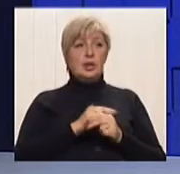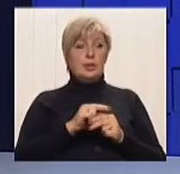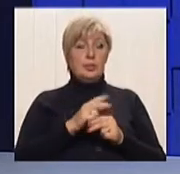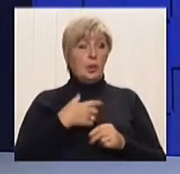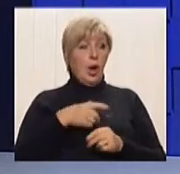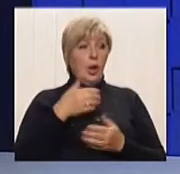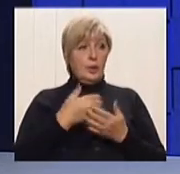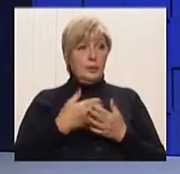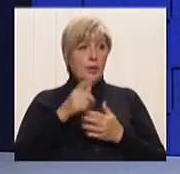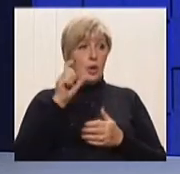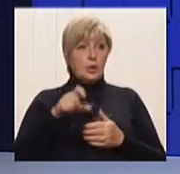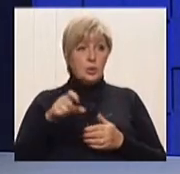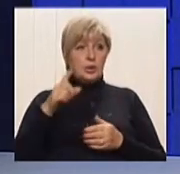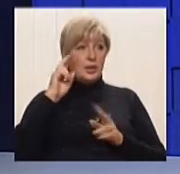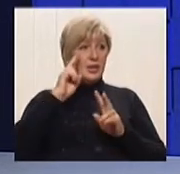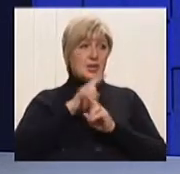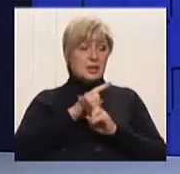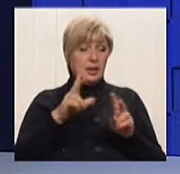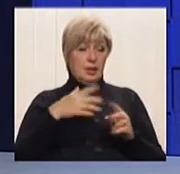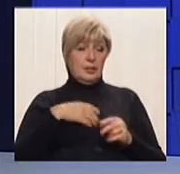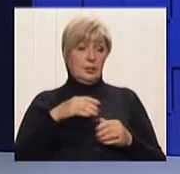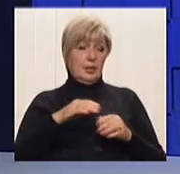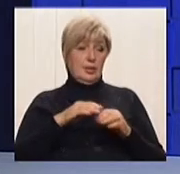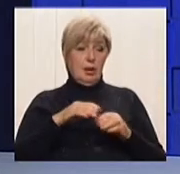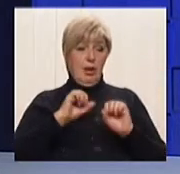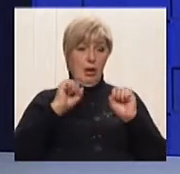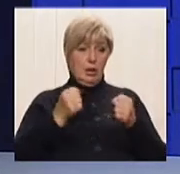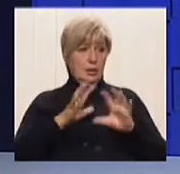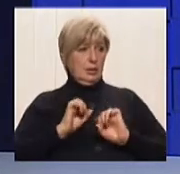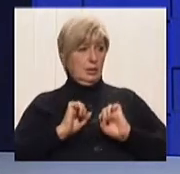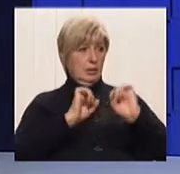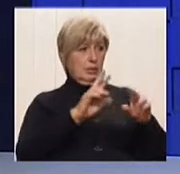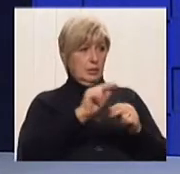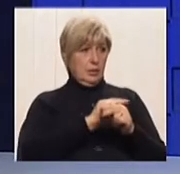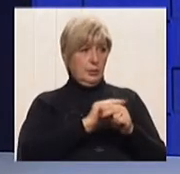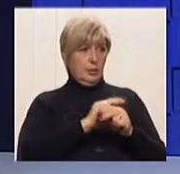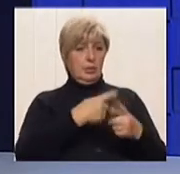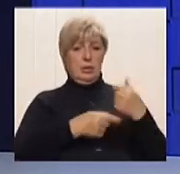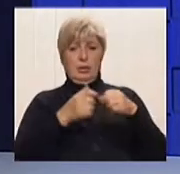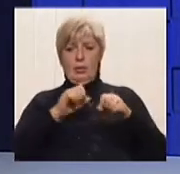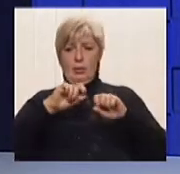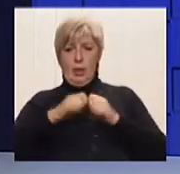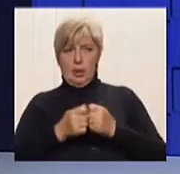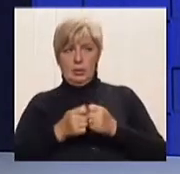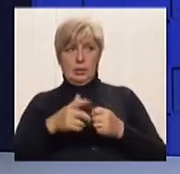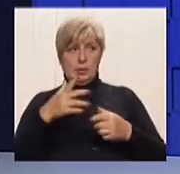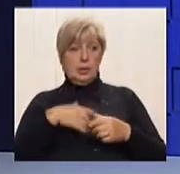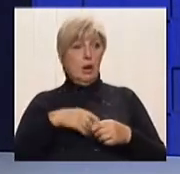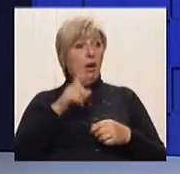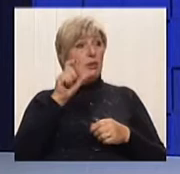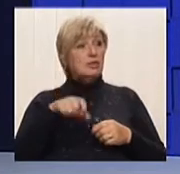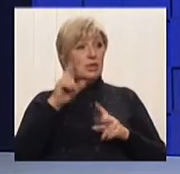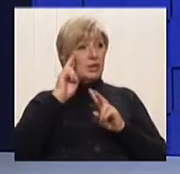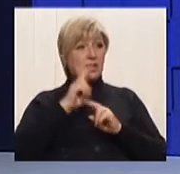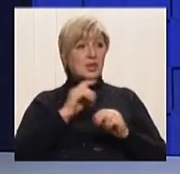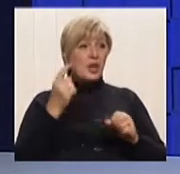один раз попав в ремонт, а второй раз вони не мають право требувати вже возврат денег или новий товар. Или вони не знають,